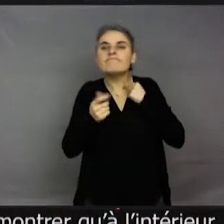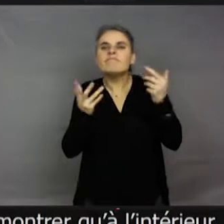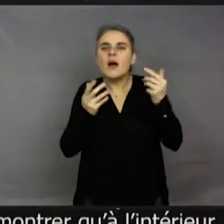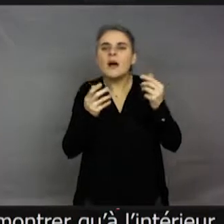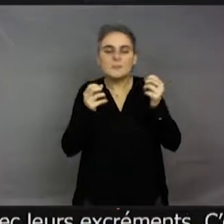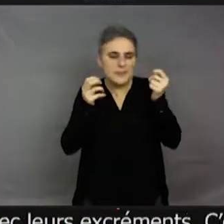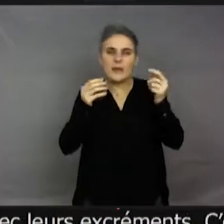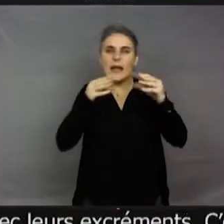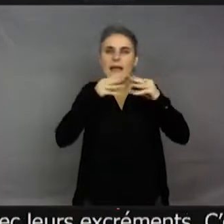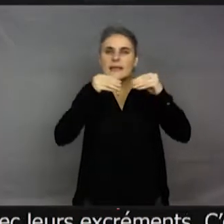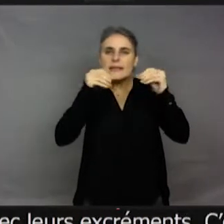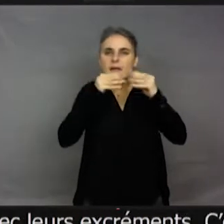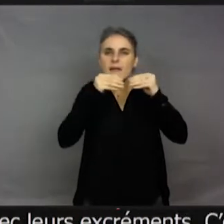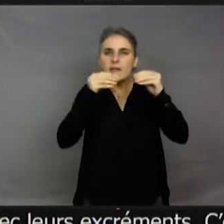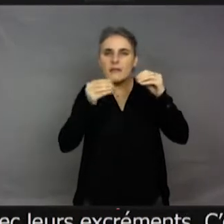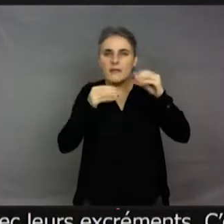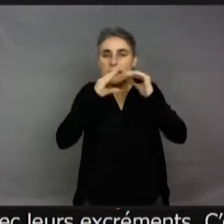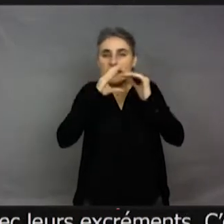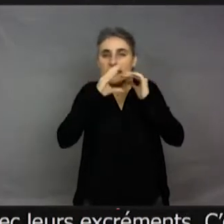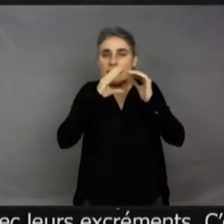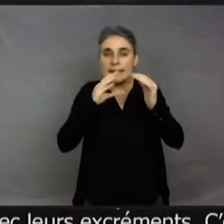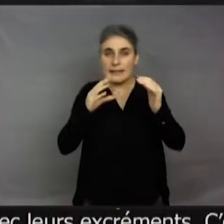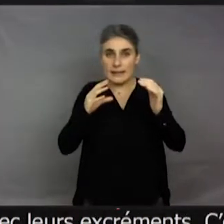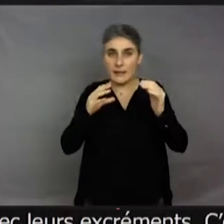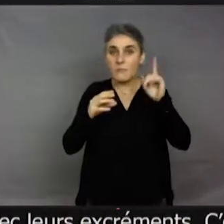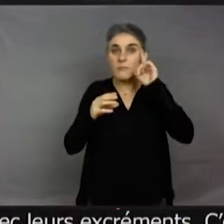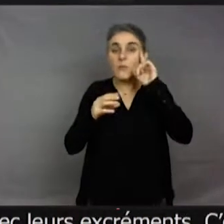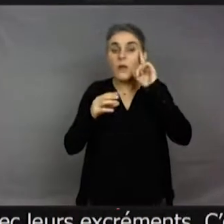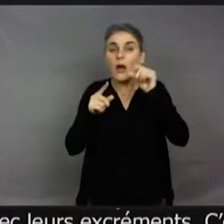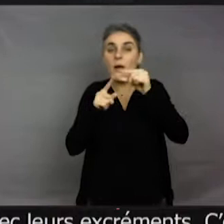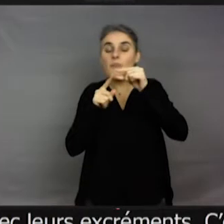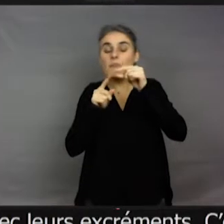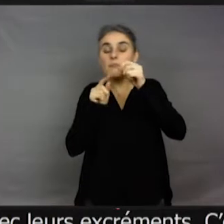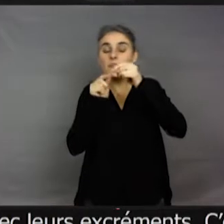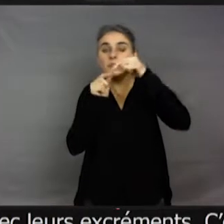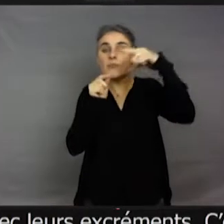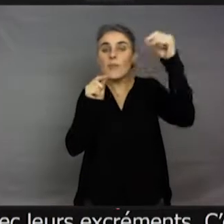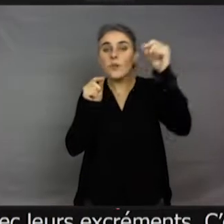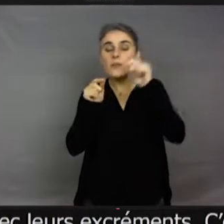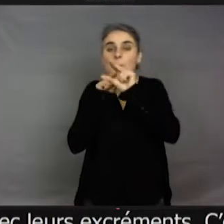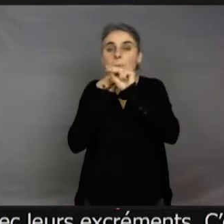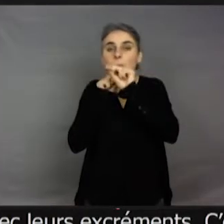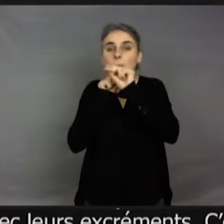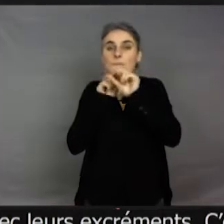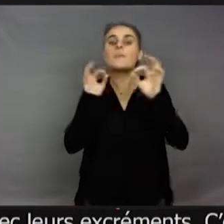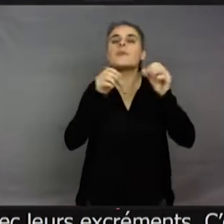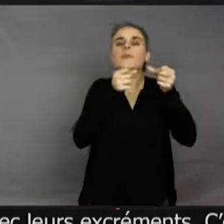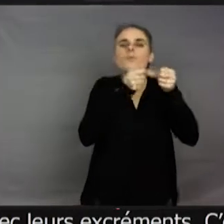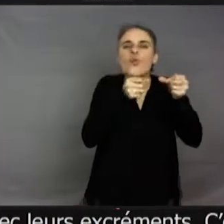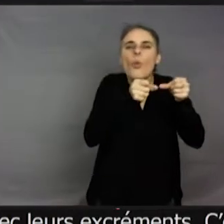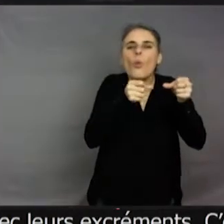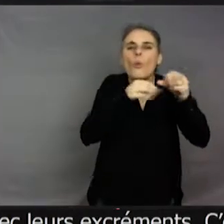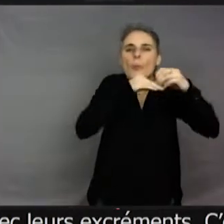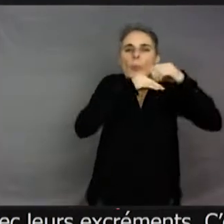aspirent de la sève. Leur crotte, c'est une petite petite liquide qui ressemble...'est presque tout mignon, un peu comme le miel à des pucerons. Et qui est une goutte de sucre. D'ailleurs,